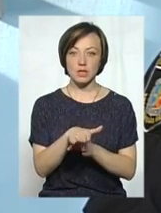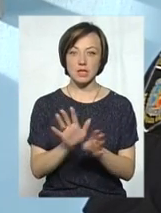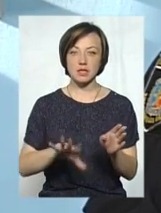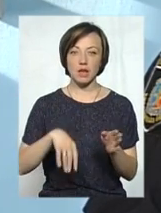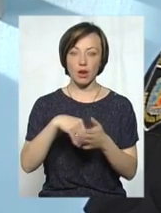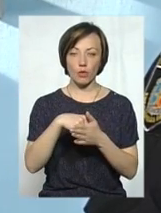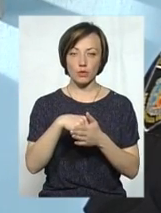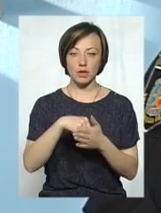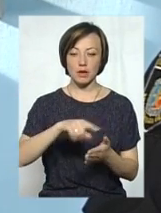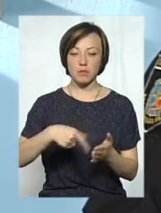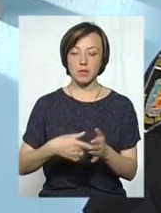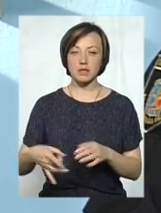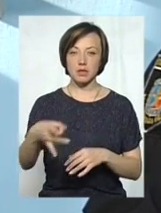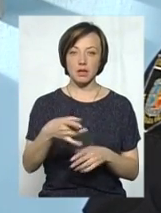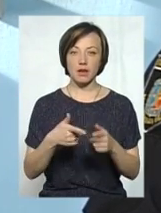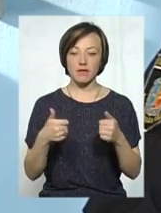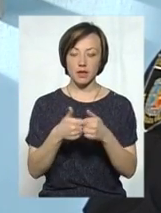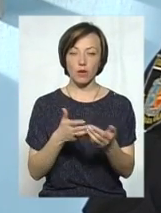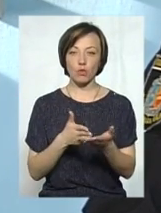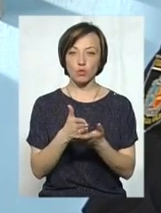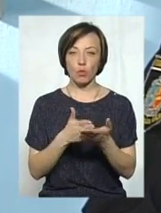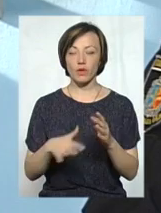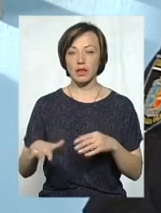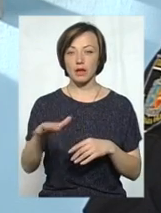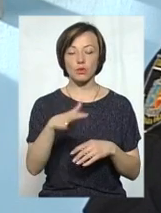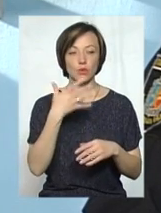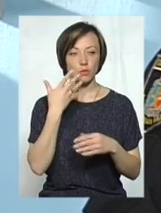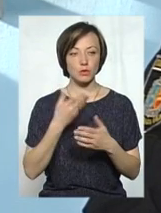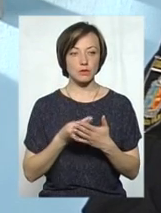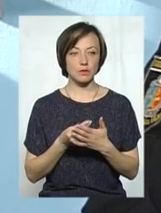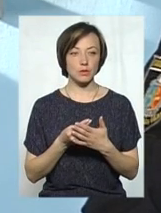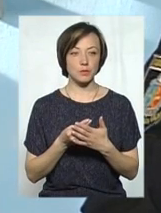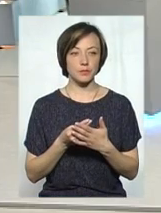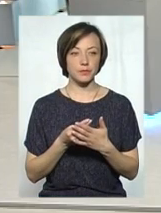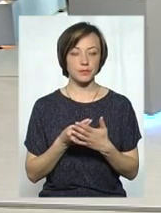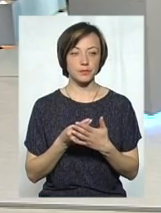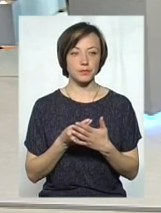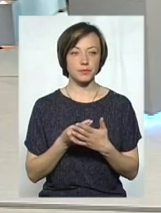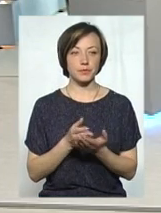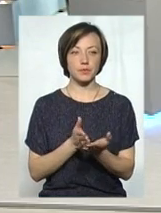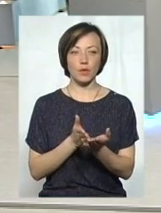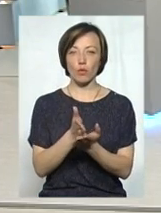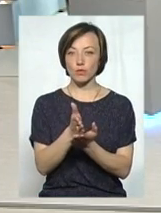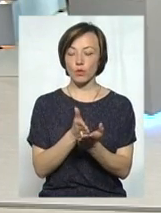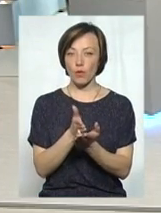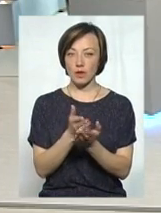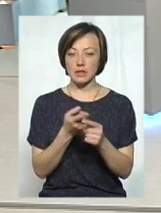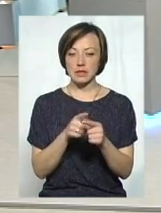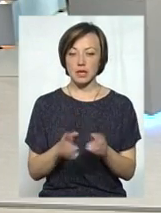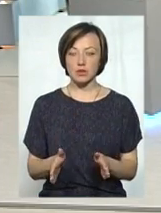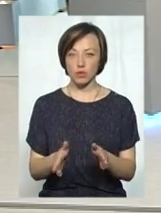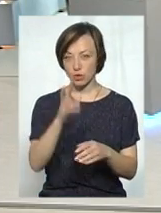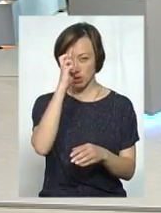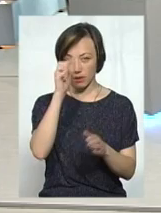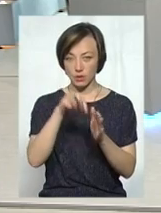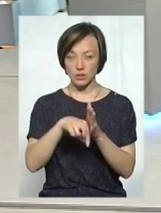рахунок міськрайовідділів, які обслуговують територію по своїй території обслуговування. Це дороги державного